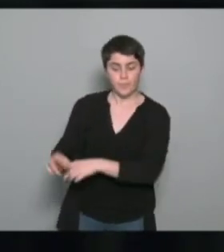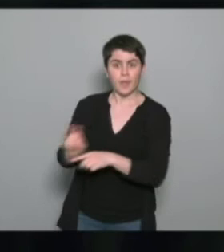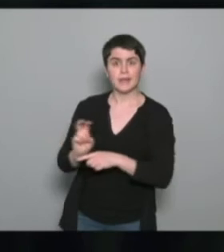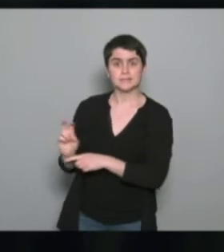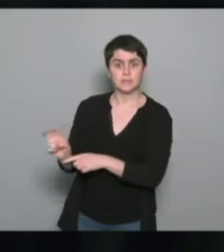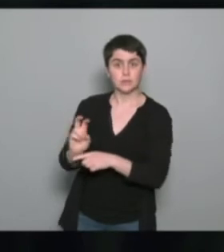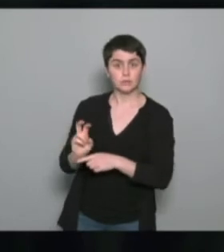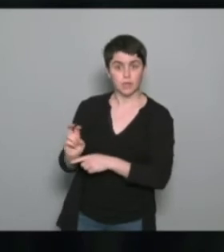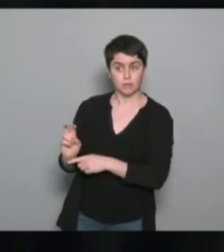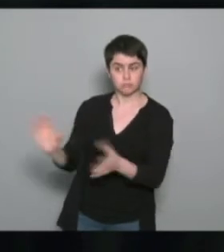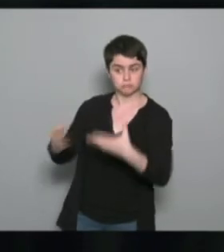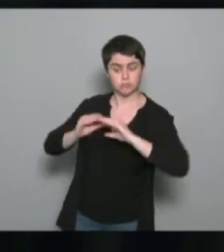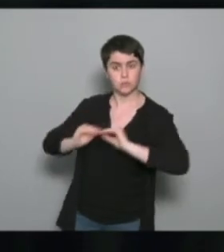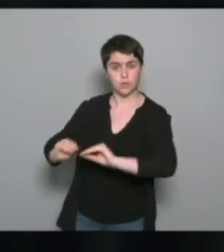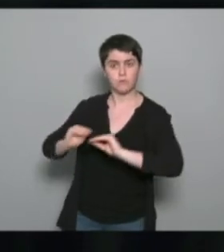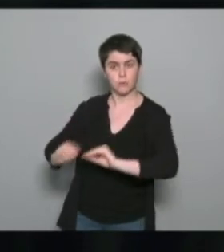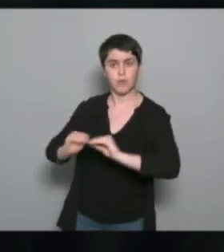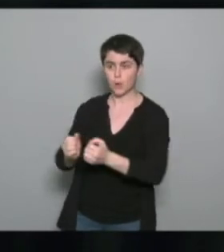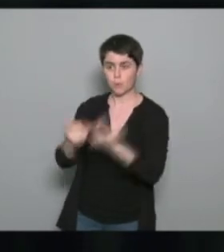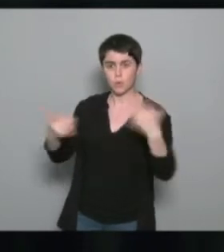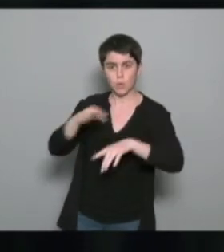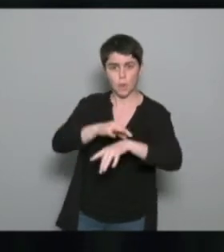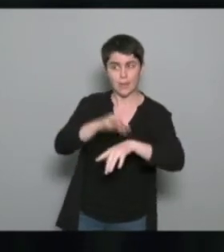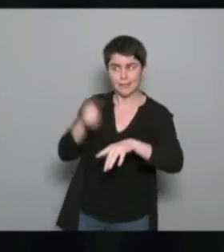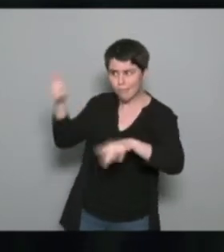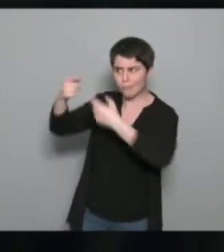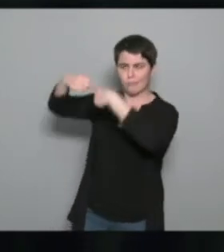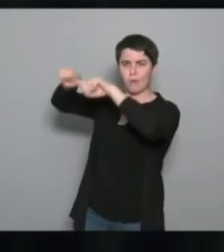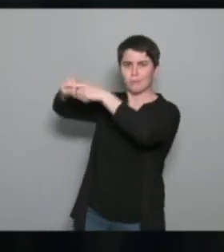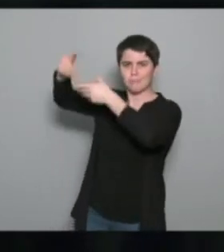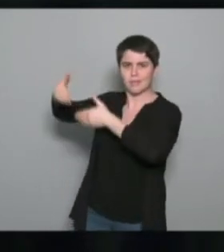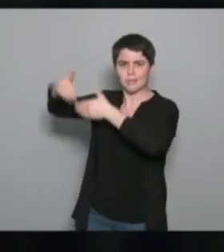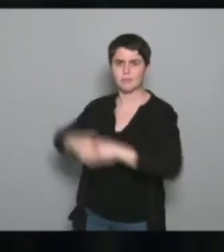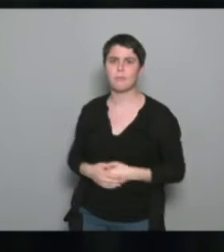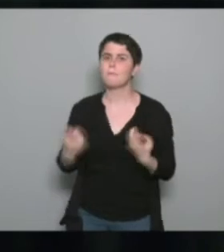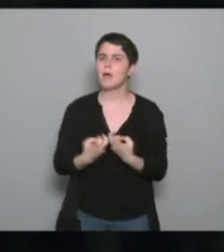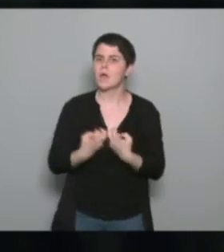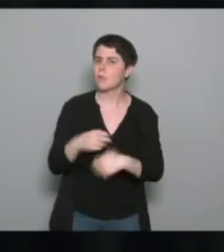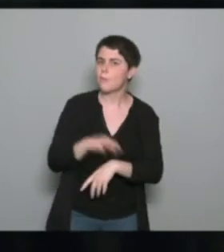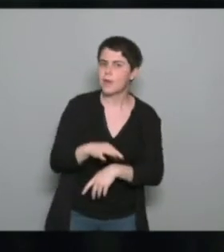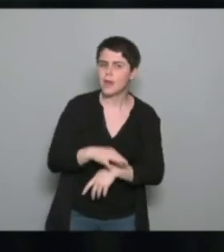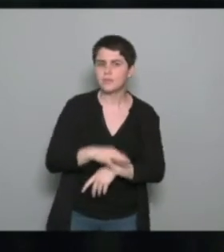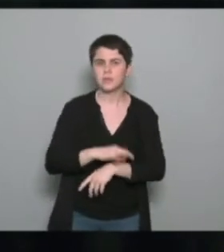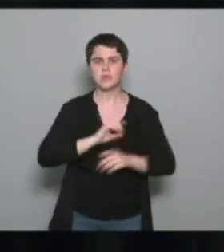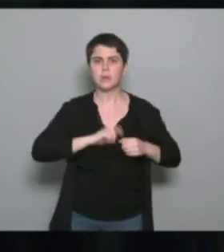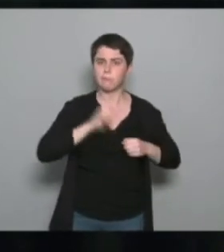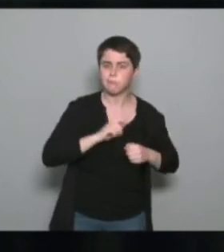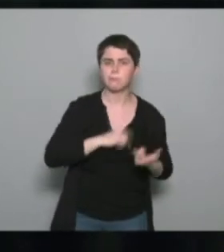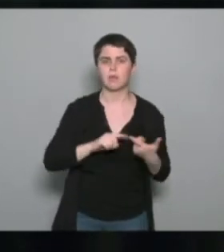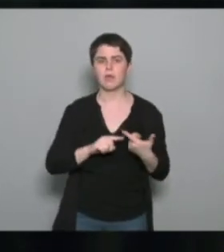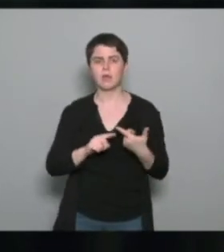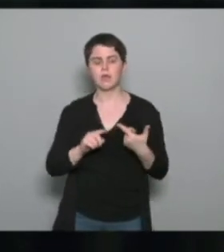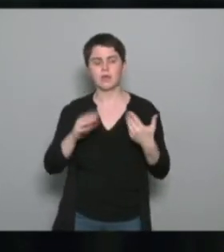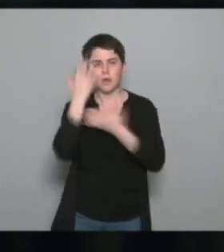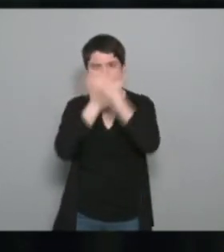sur les différentes pathologies qui ont été retenues dans le dispositif, notamment sur les maladies cardiovasculaires, les troubles psychiques, l'obésité,